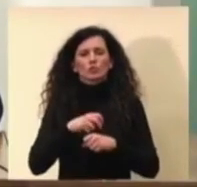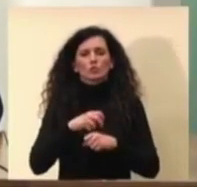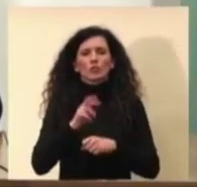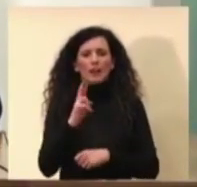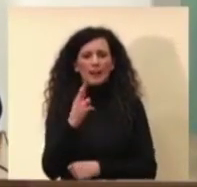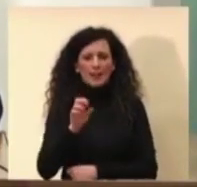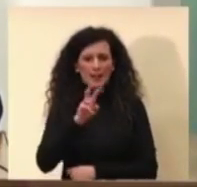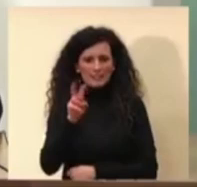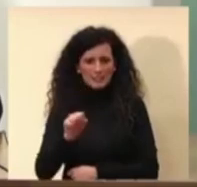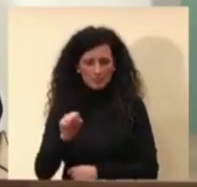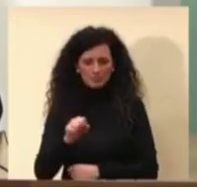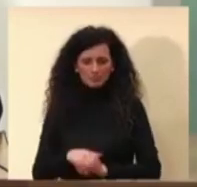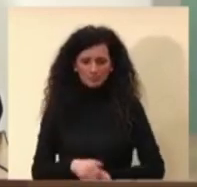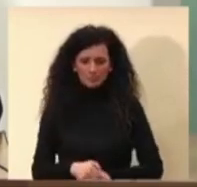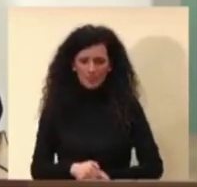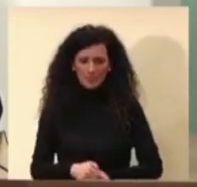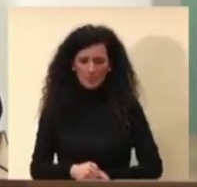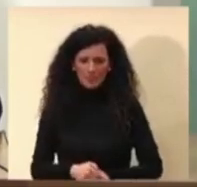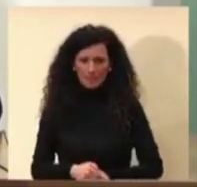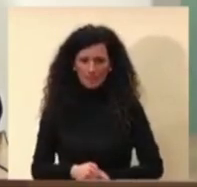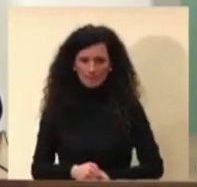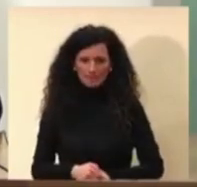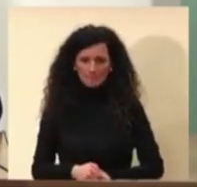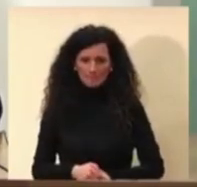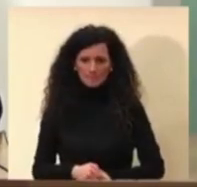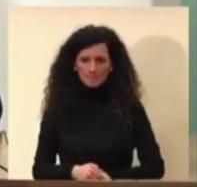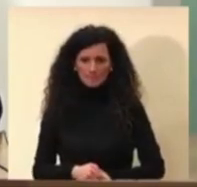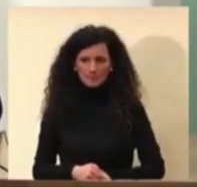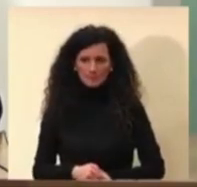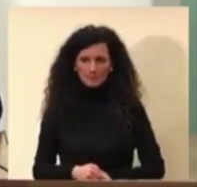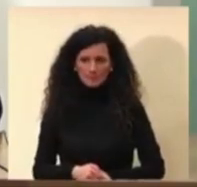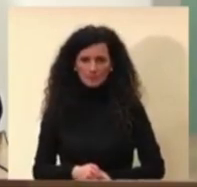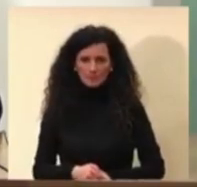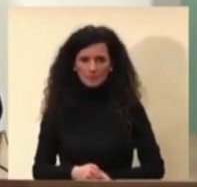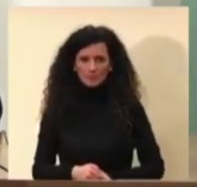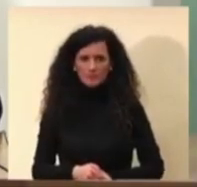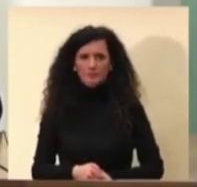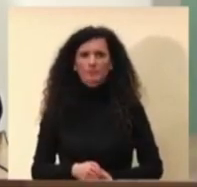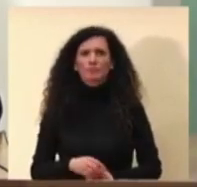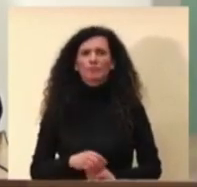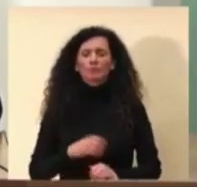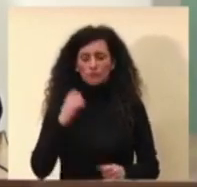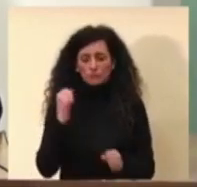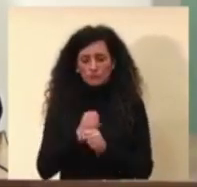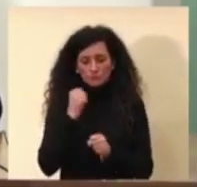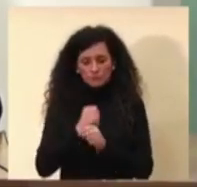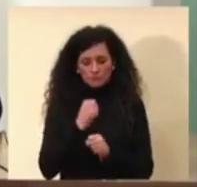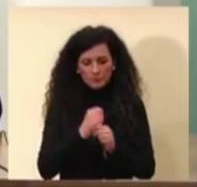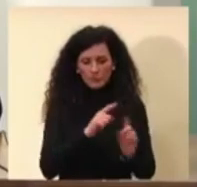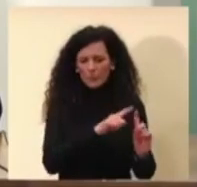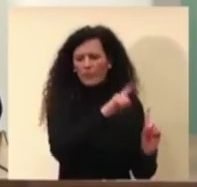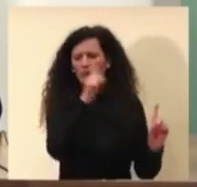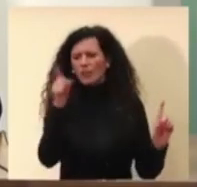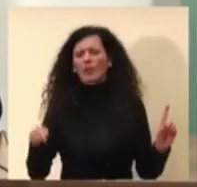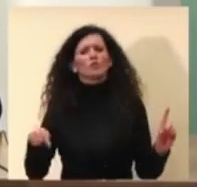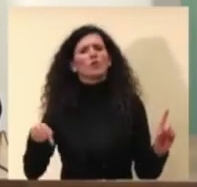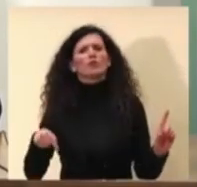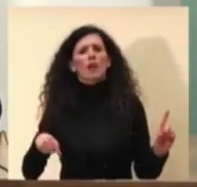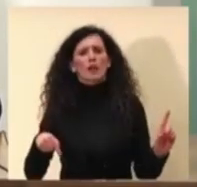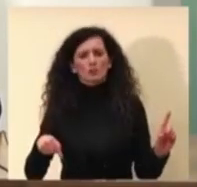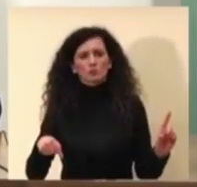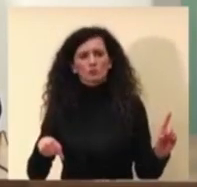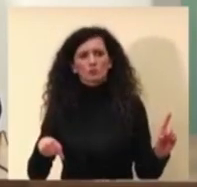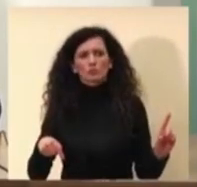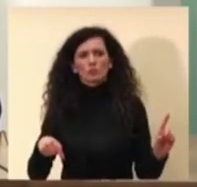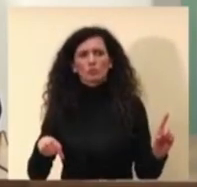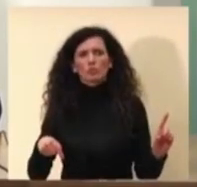parto dalla prima domanda allora quello che è stato fatto in questi giorni è stata non una